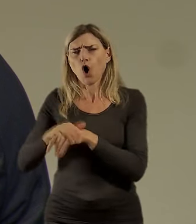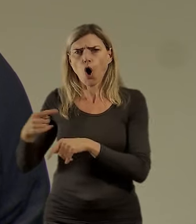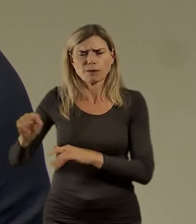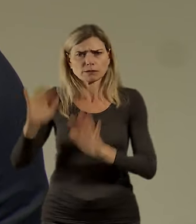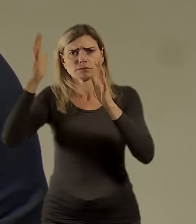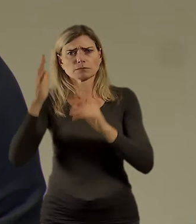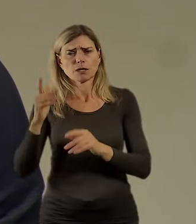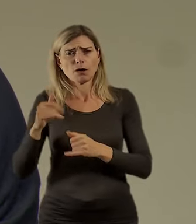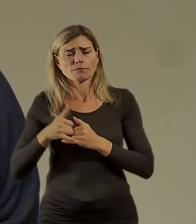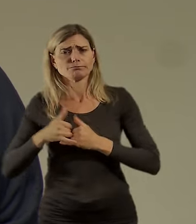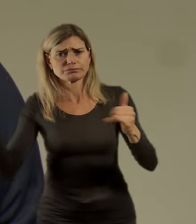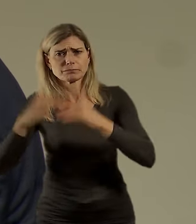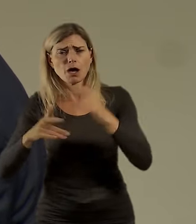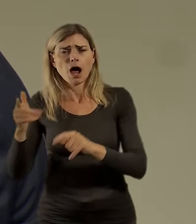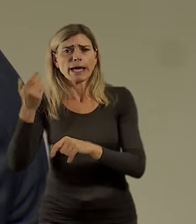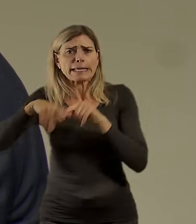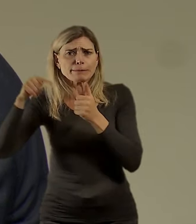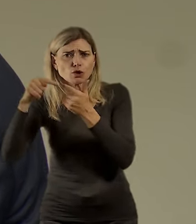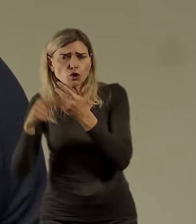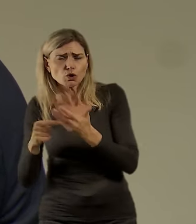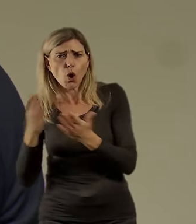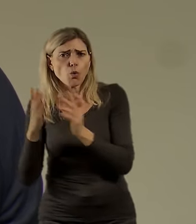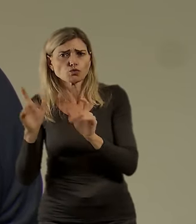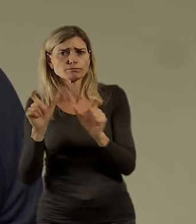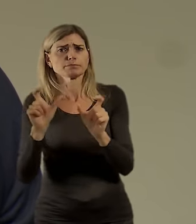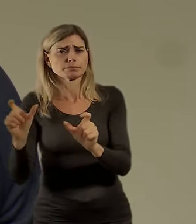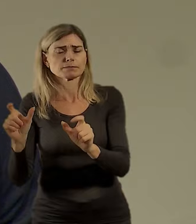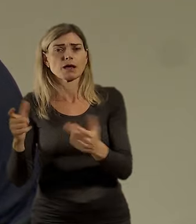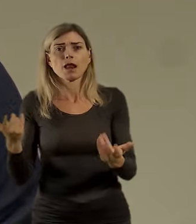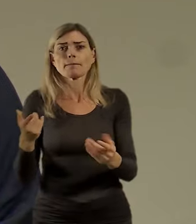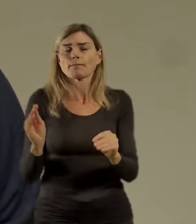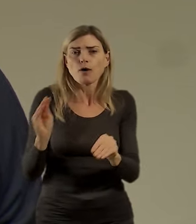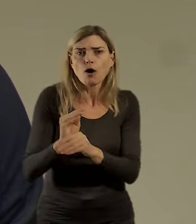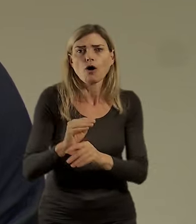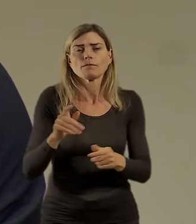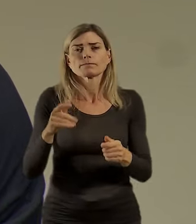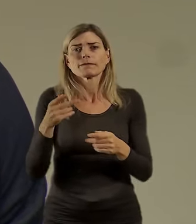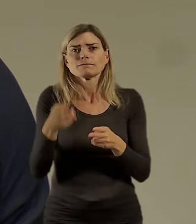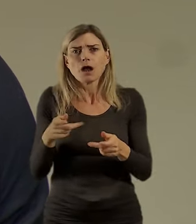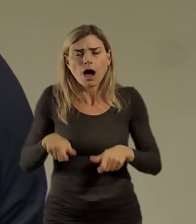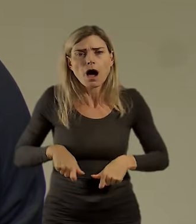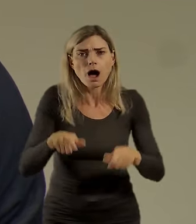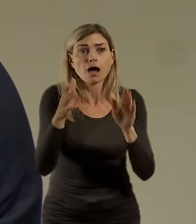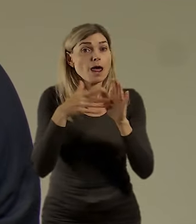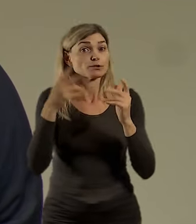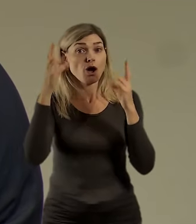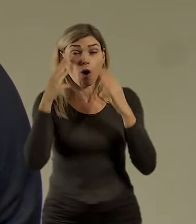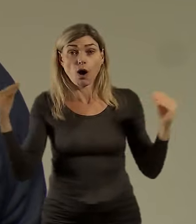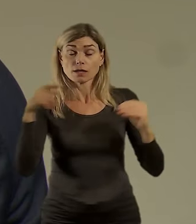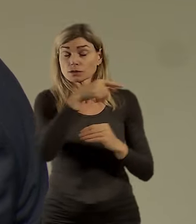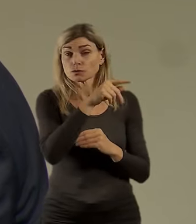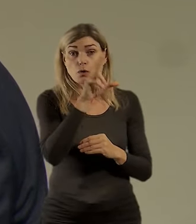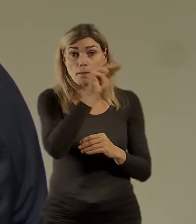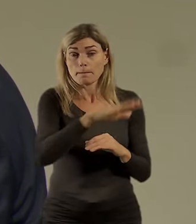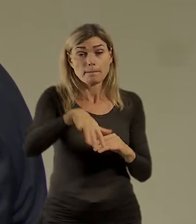té vybavenosti a potřebu té třeba železníční dopravy. Jsou celý území v Holandsku, které jsou